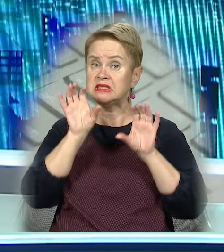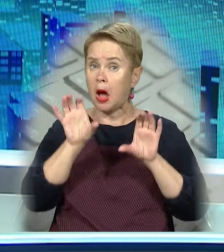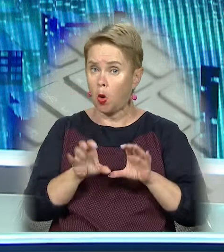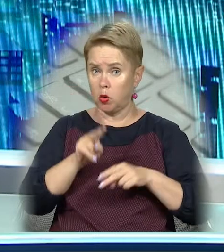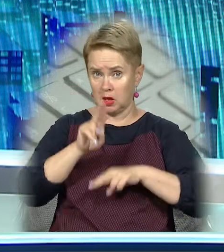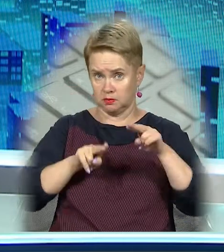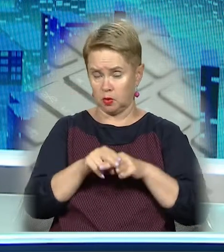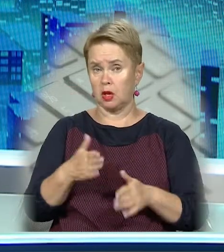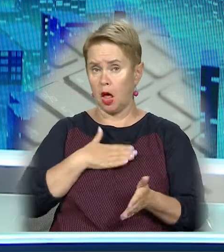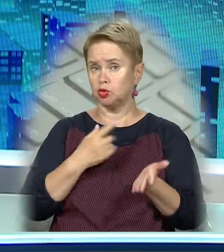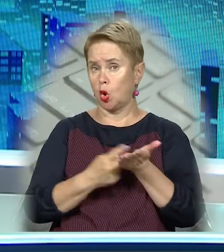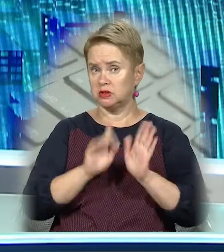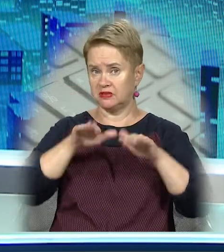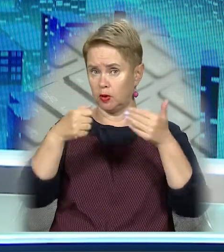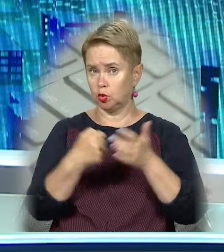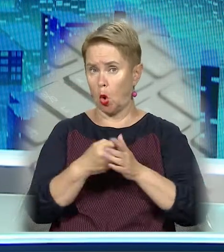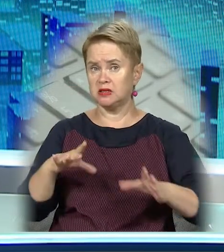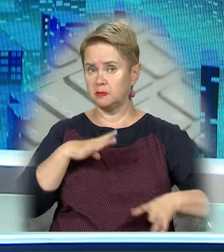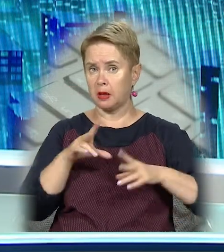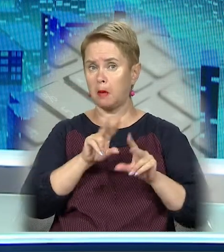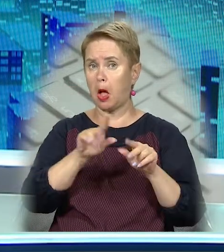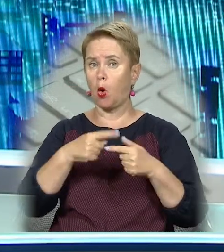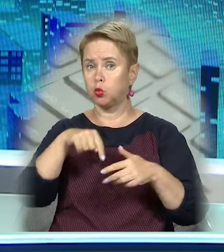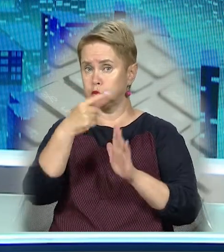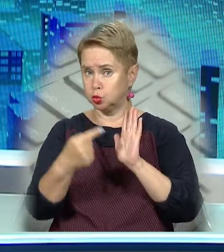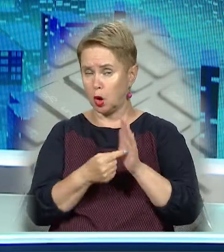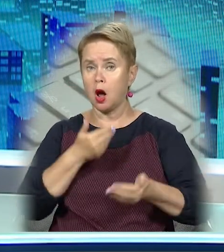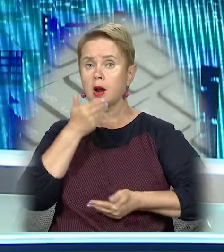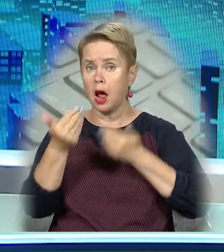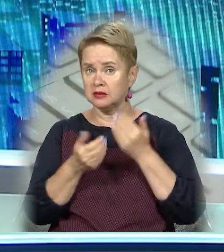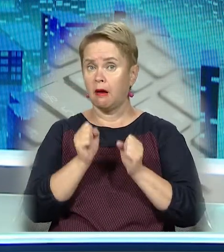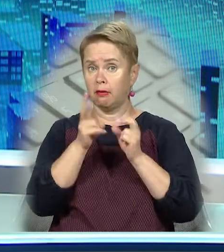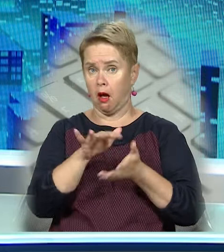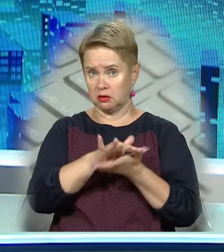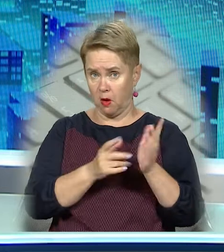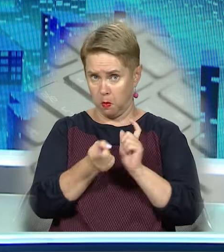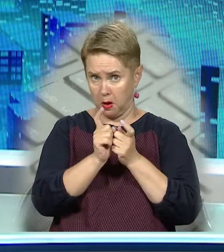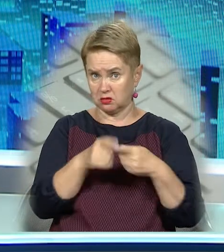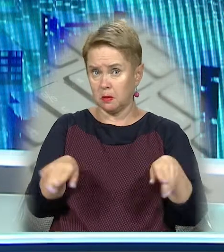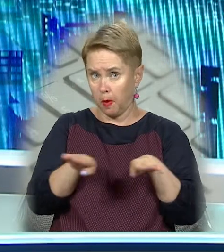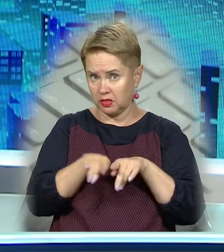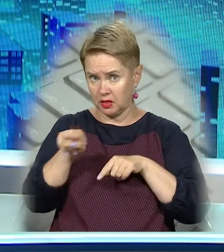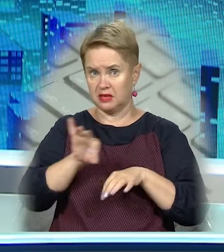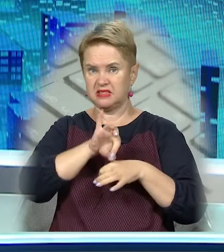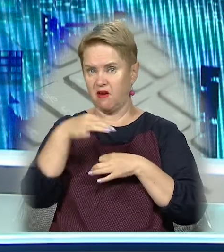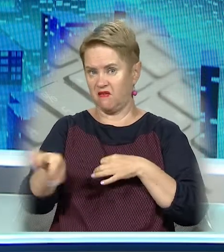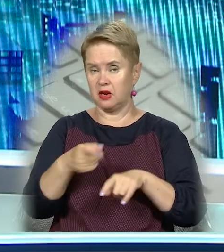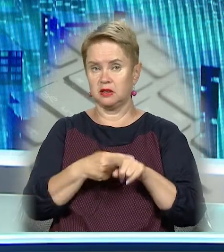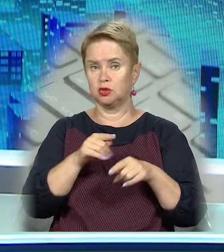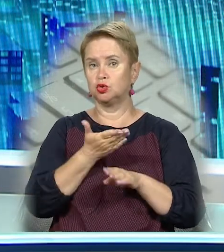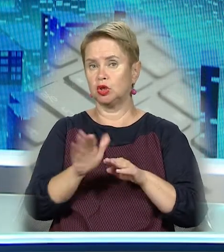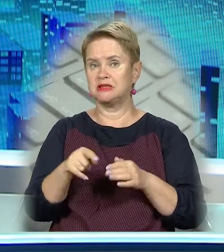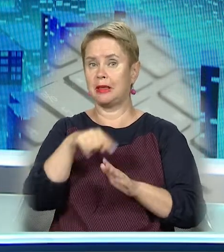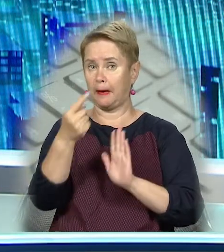законна споруда? Наші кореспонденти звернулися до інспекції з благоустрою. А ще розпитали, як триває боротьба із подібним свавілем в інших